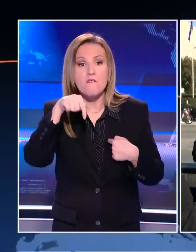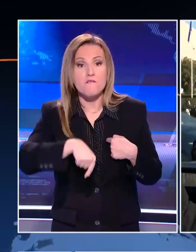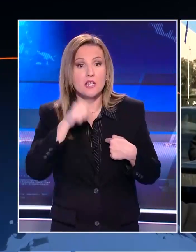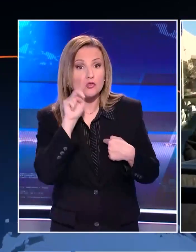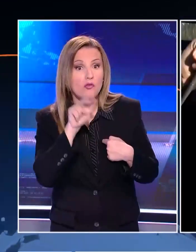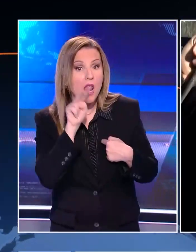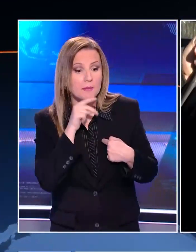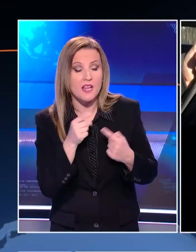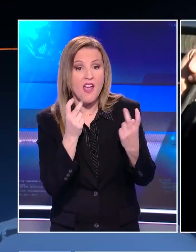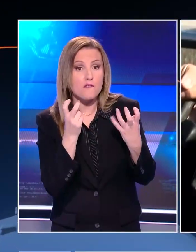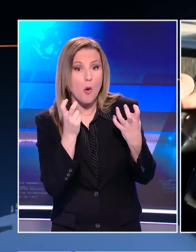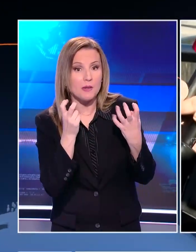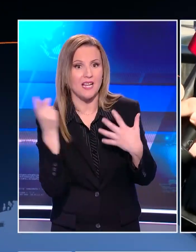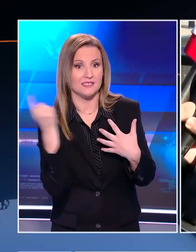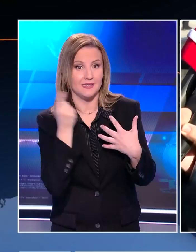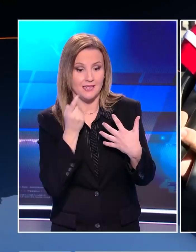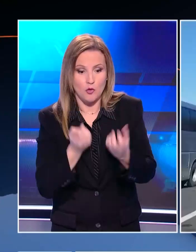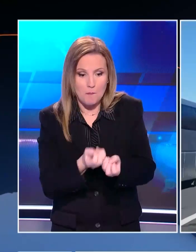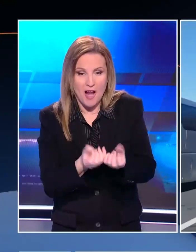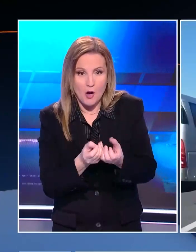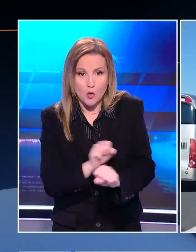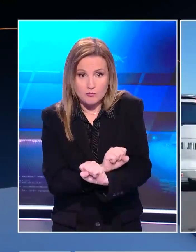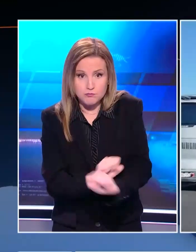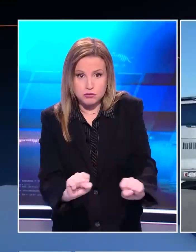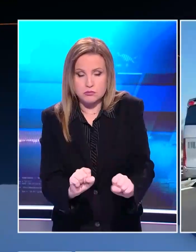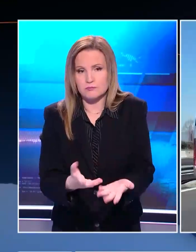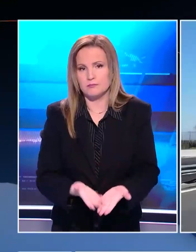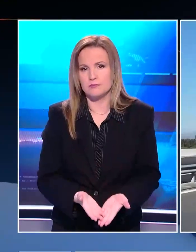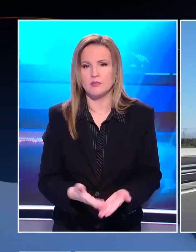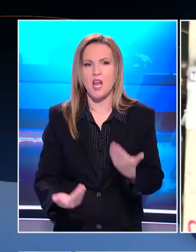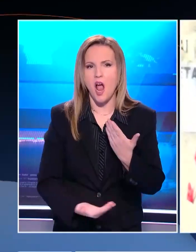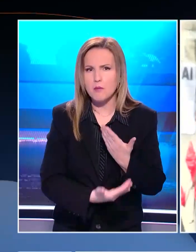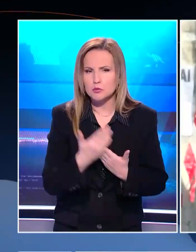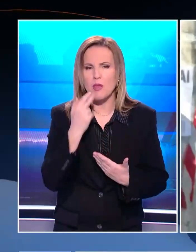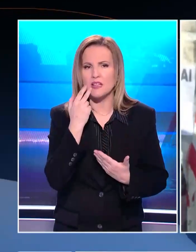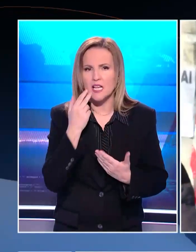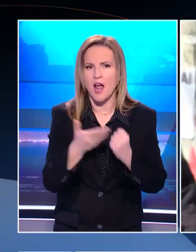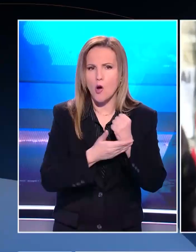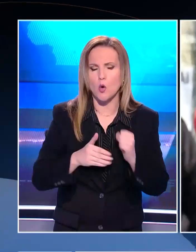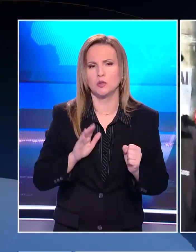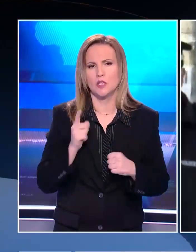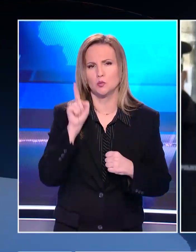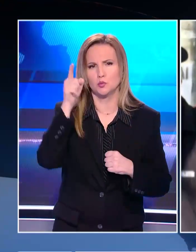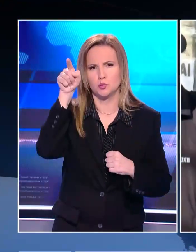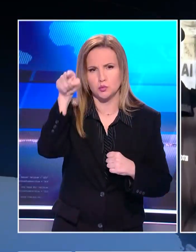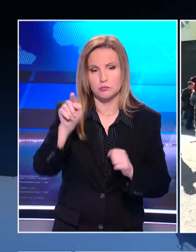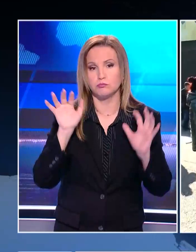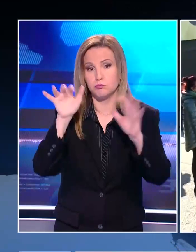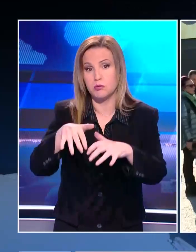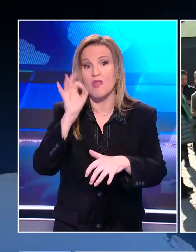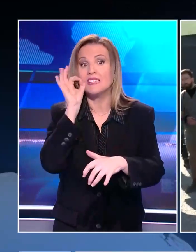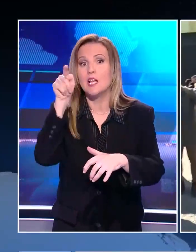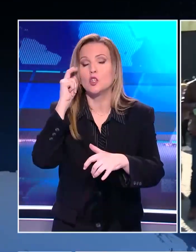το 70% της παραγωγής είναι σάπιο. Από νωρίς το πρωί αγρότες από τη Θεσσαλία ξεκίνησαν για το μεγάλο συλλαλητήριο στη Θεσσαλονίκη.